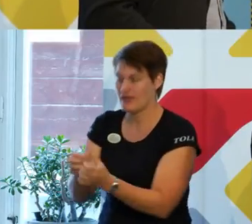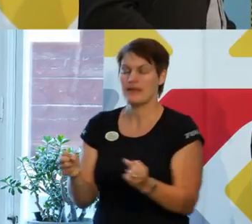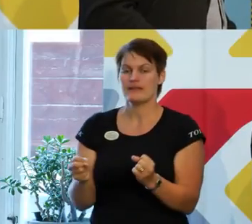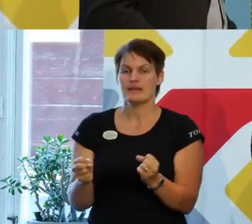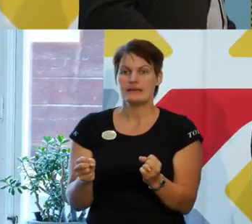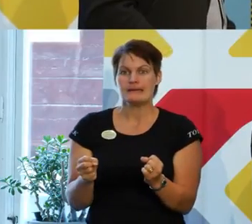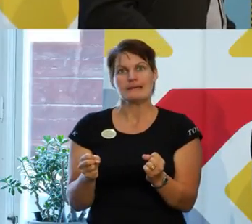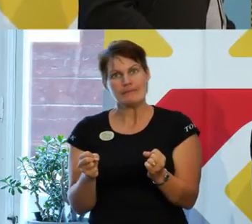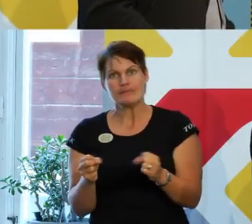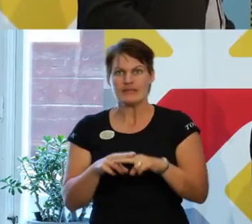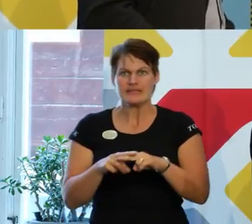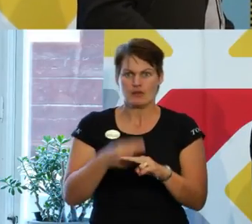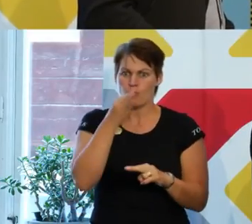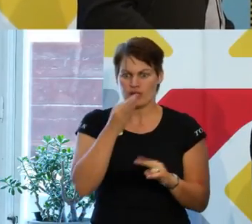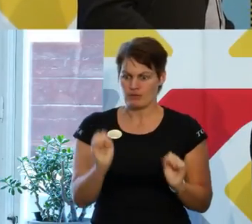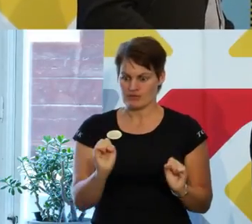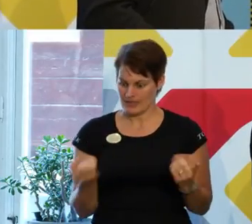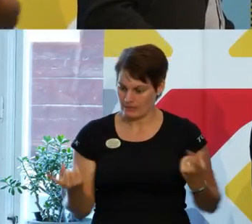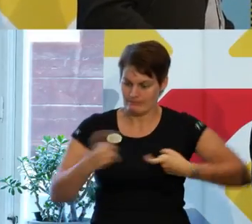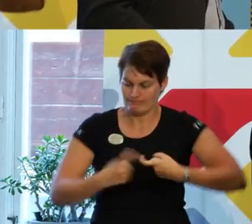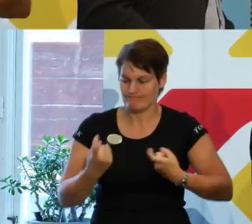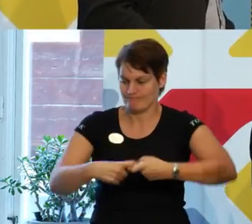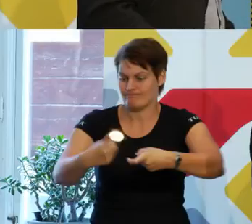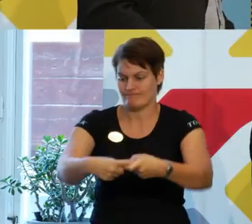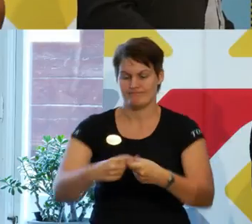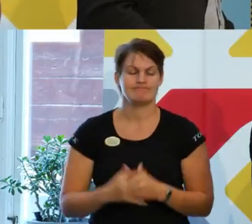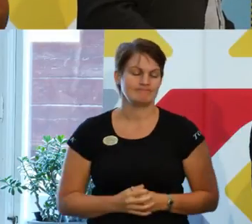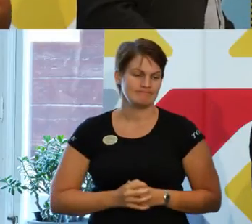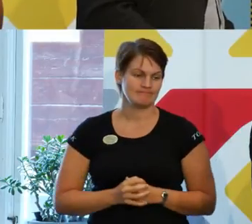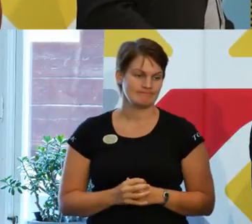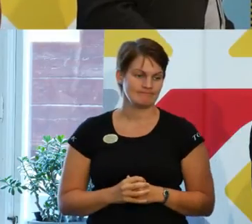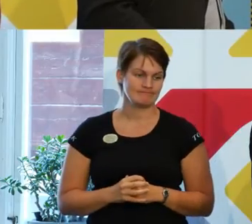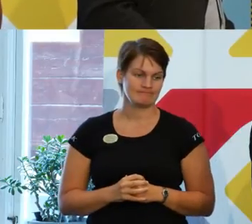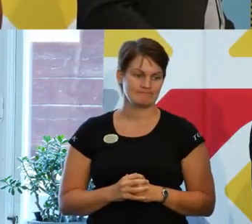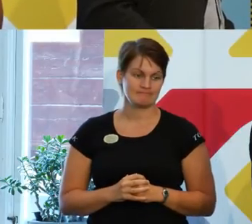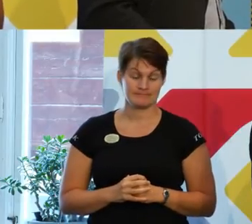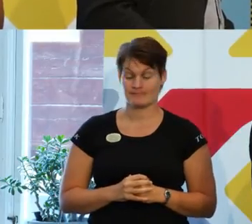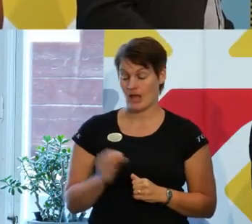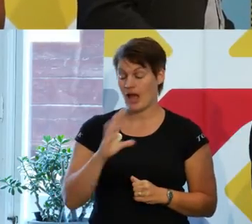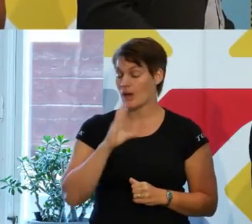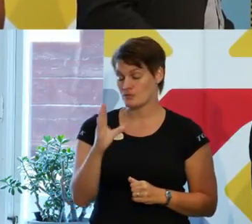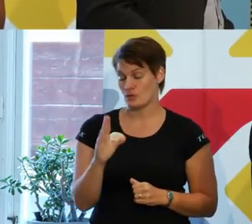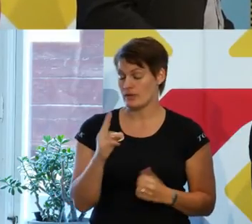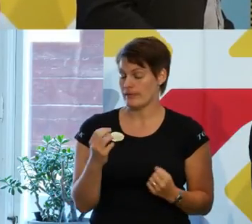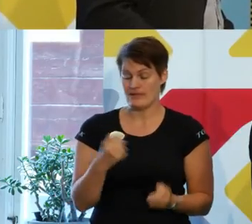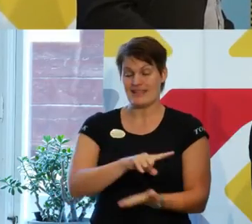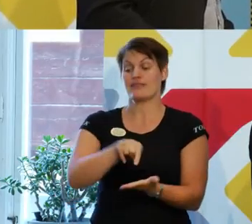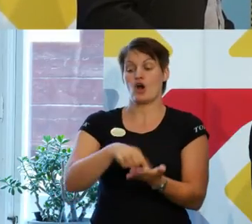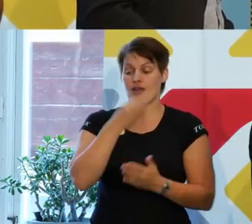där de häktar in i varandra. att det är absolut, det är ju centrala frågor i